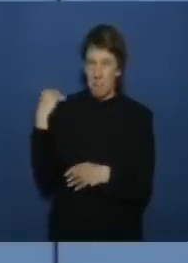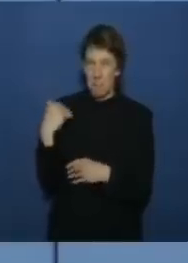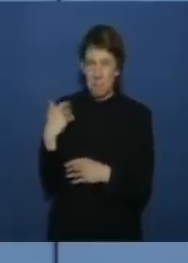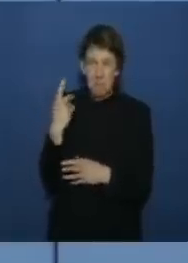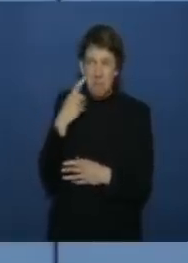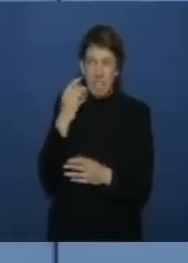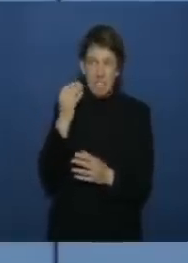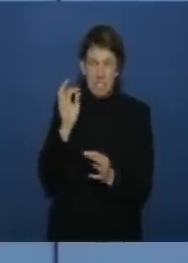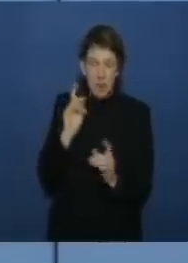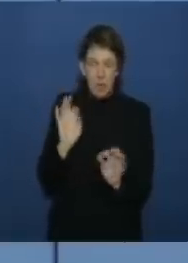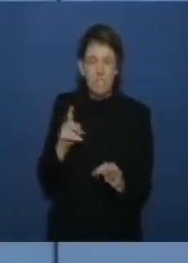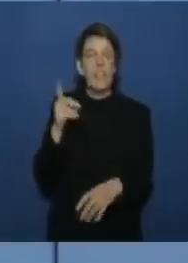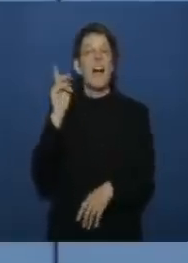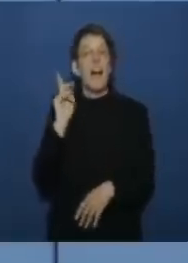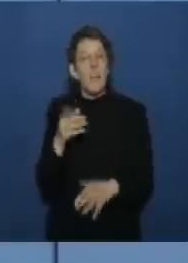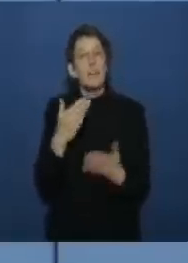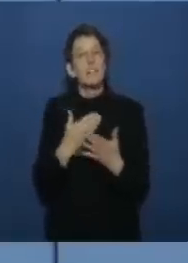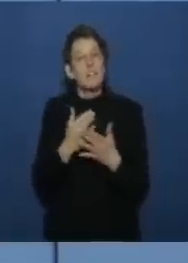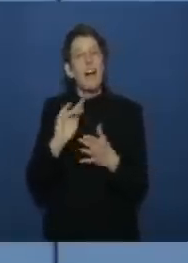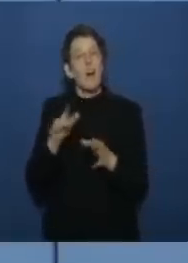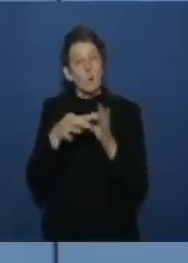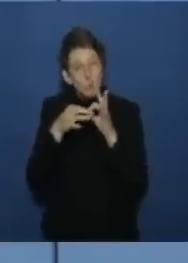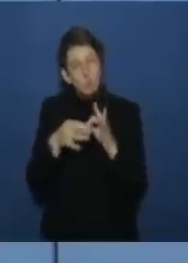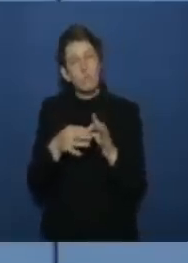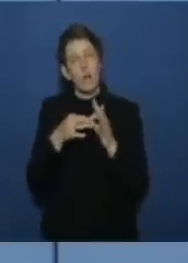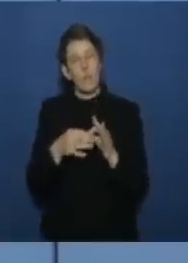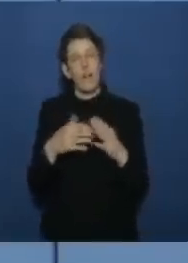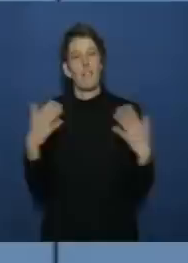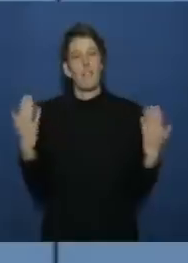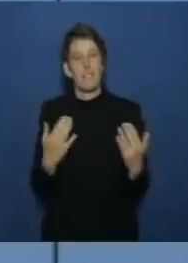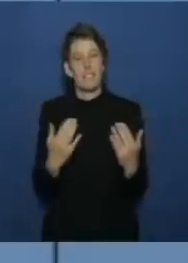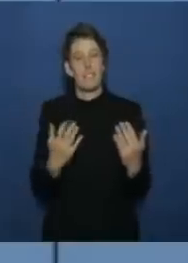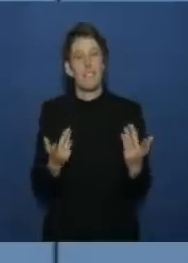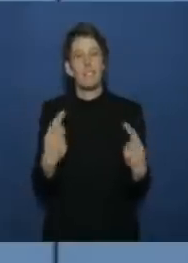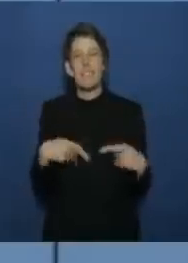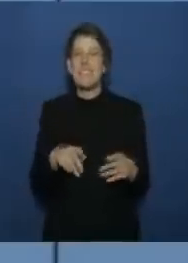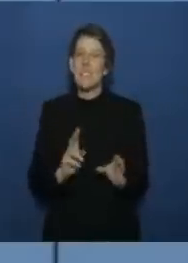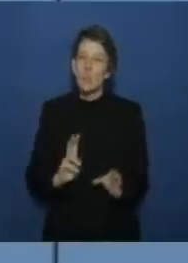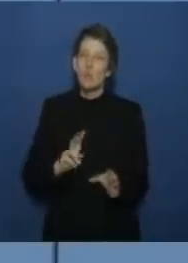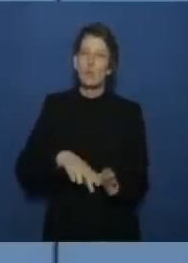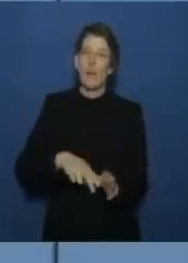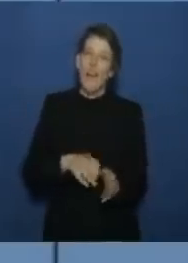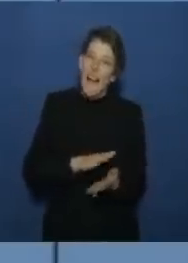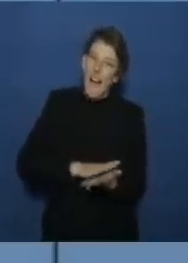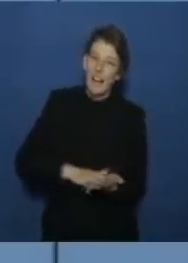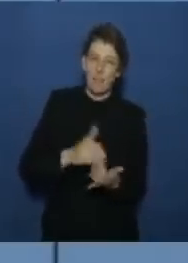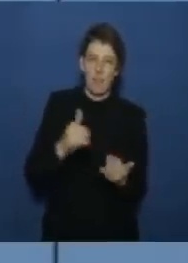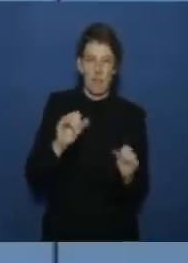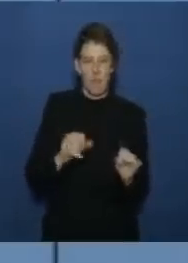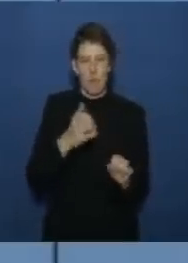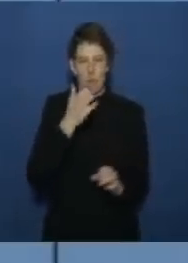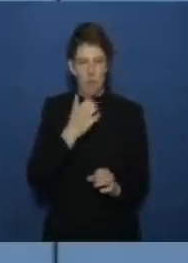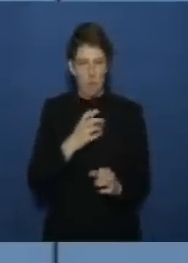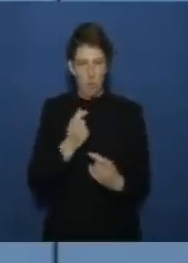das erfolgte natürlich auch vor dem hinblick dass man einen recht niedrigschwelligen zugang schaffen wollte also